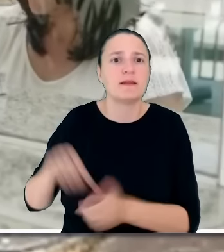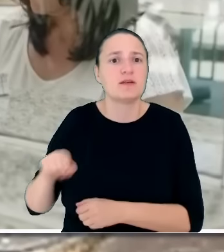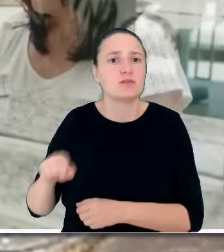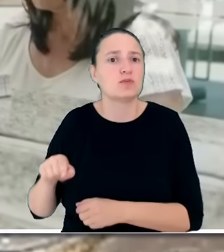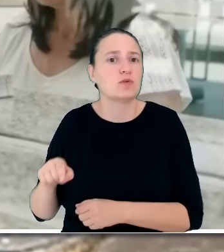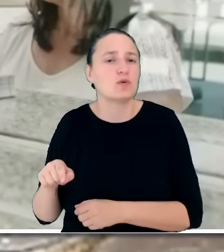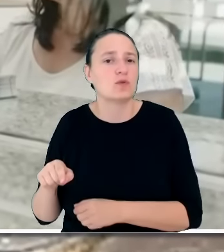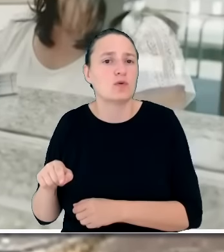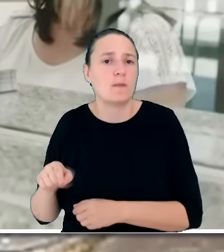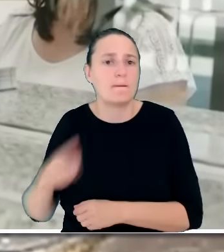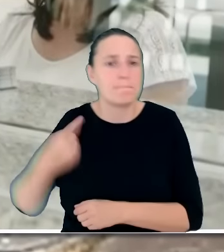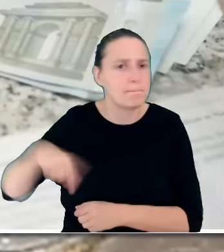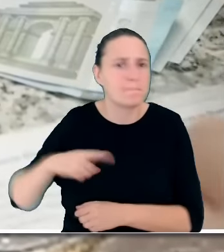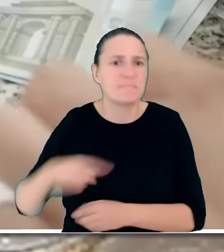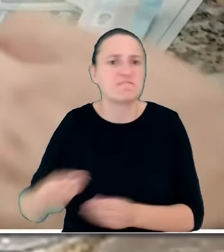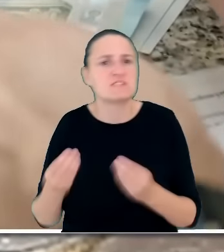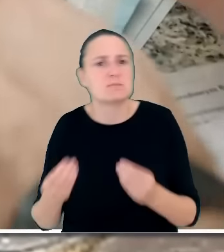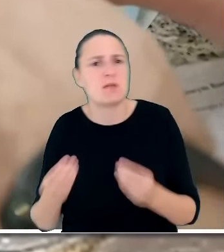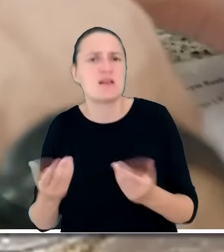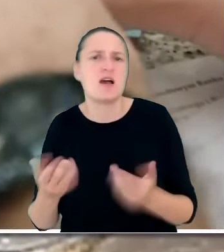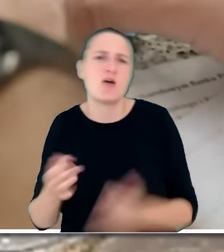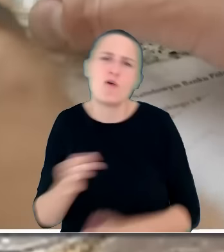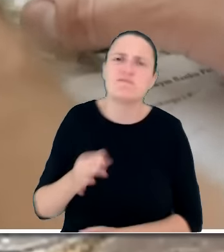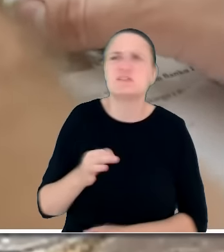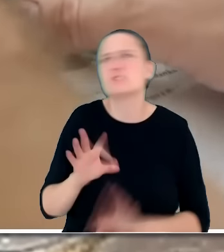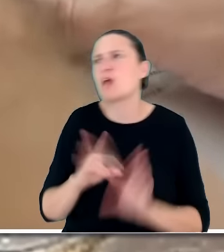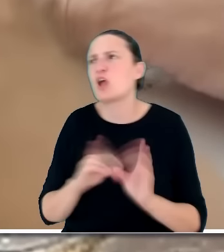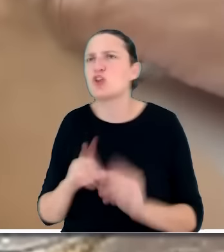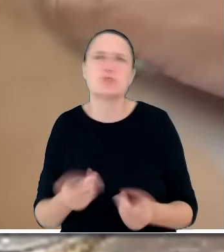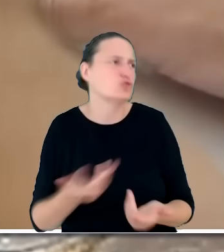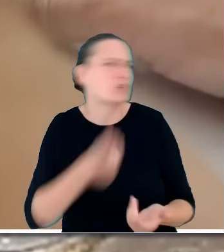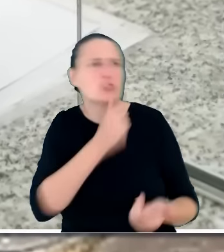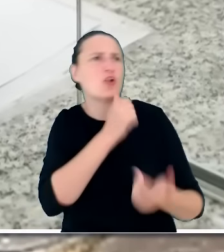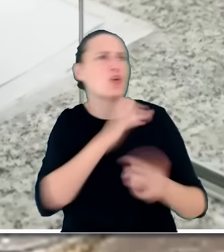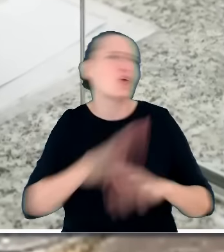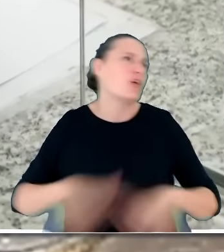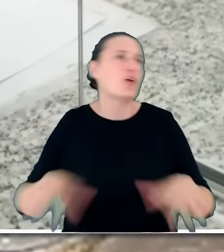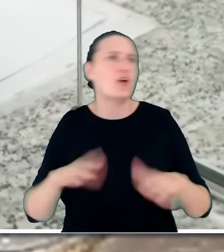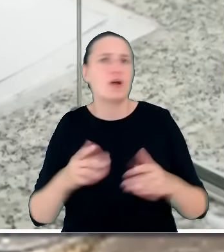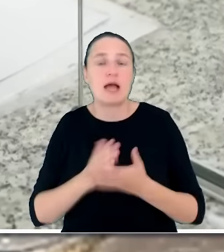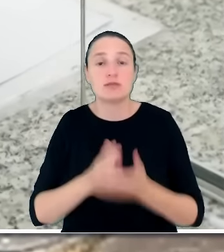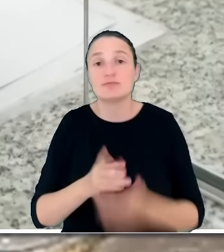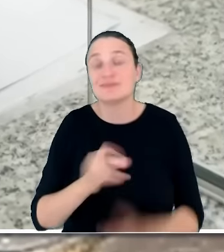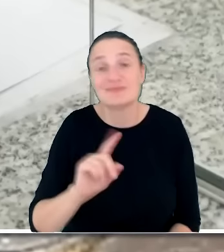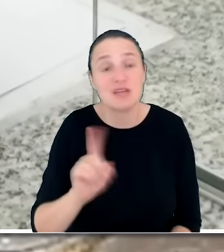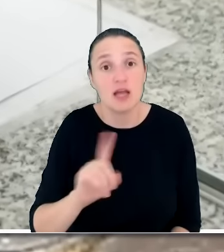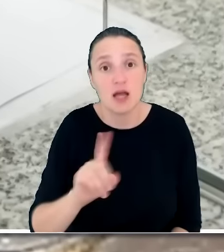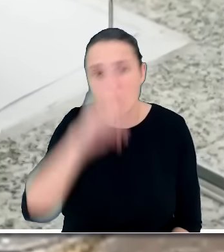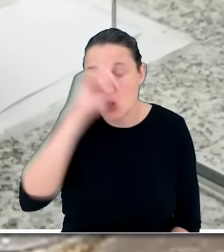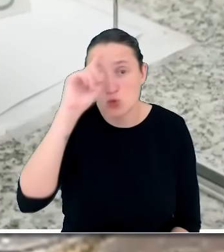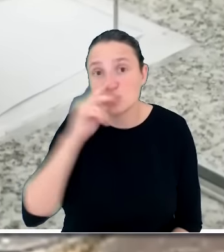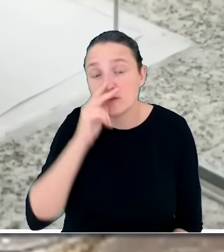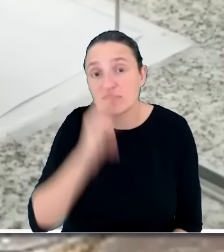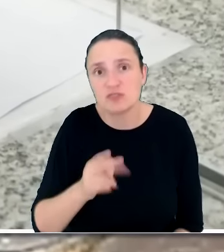wspaniałą wyspą ekonomiczną, która sobie dobrze radzi. Nie. Ludzie widzą coraz wyższe wydatki. Widzą,